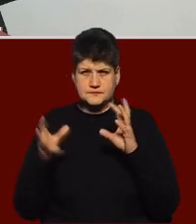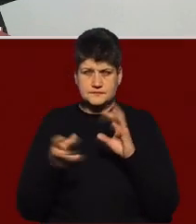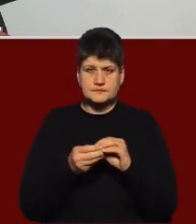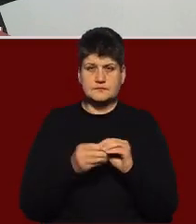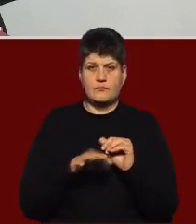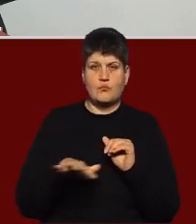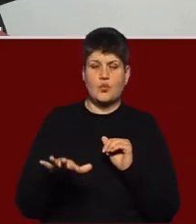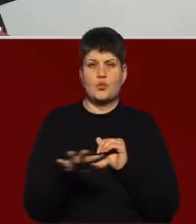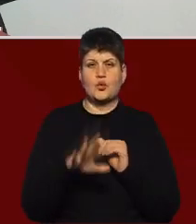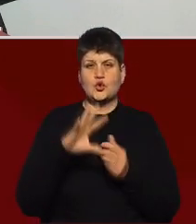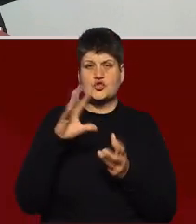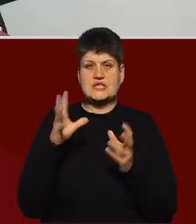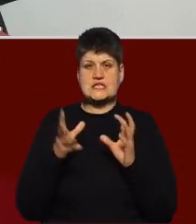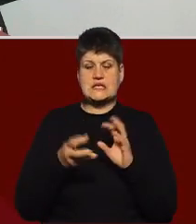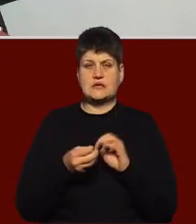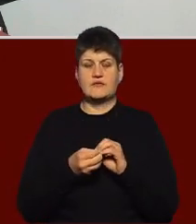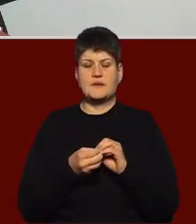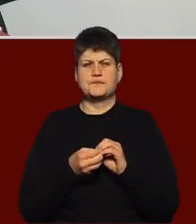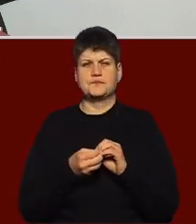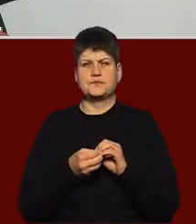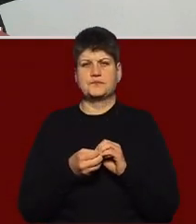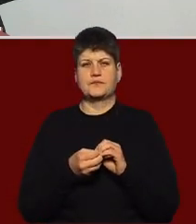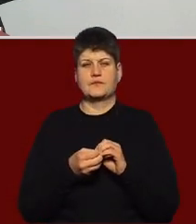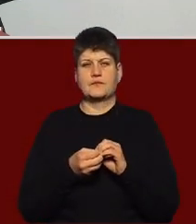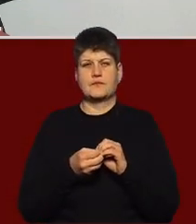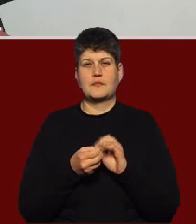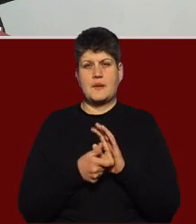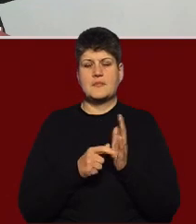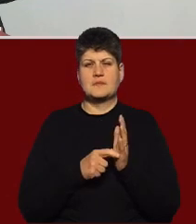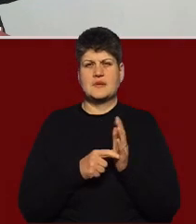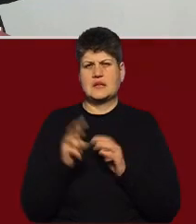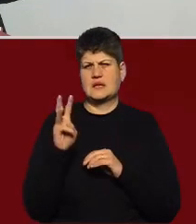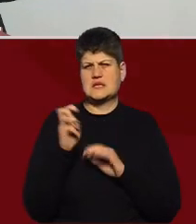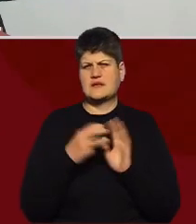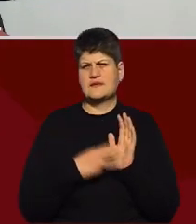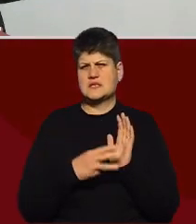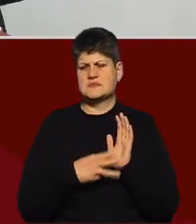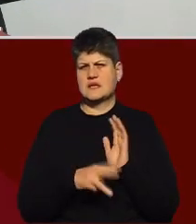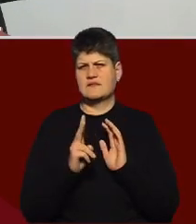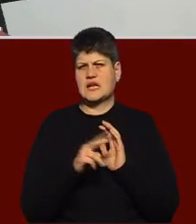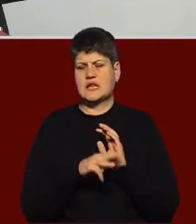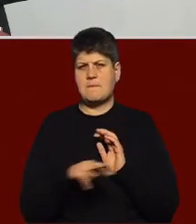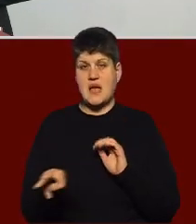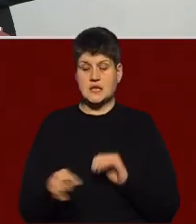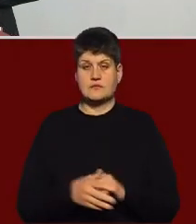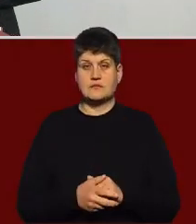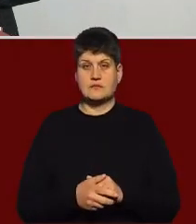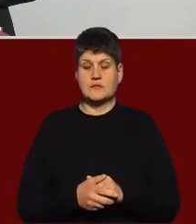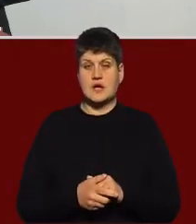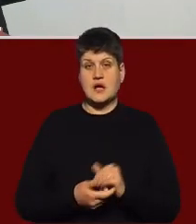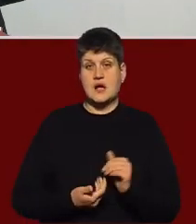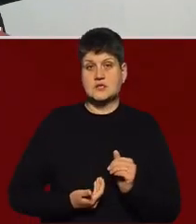житлового приміщення. 380 метрів, а жилого,